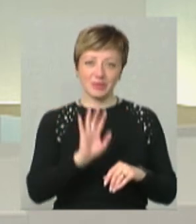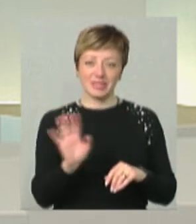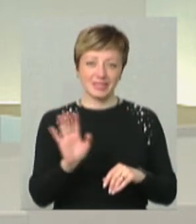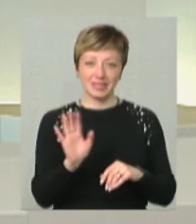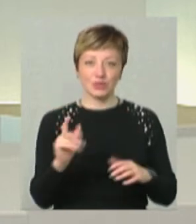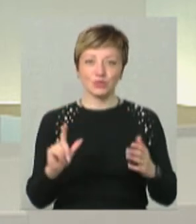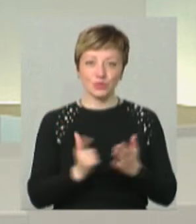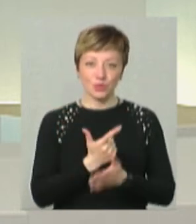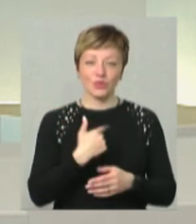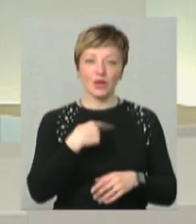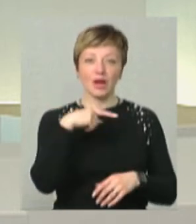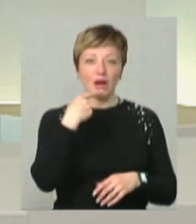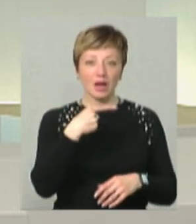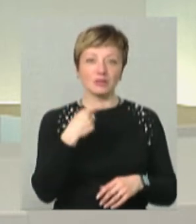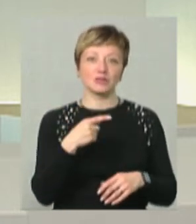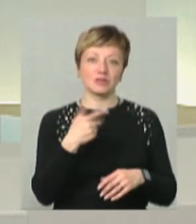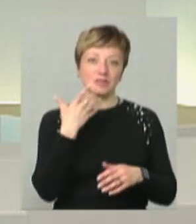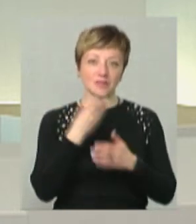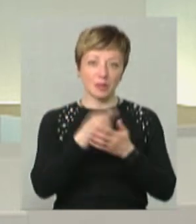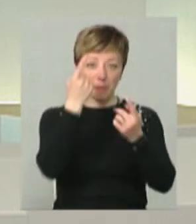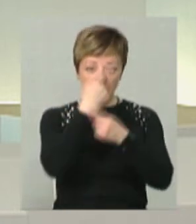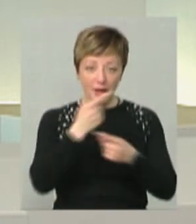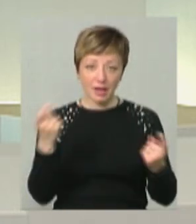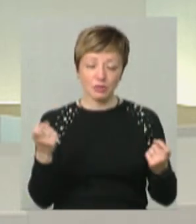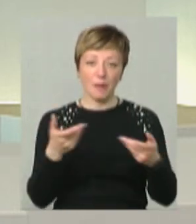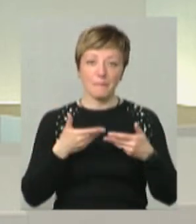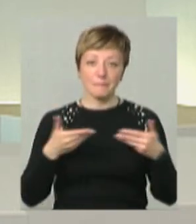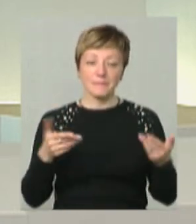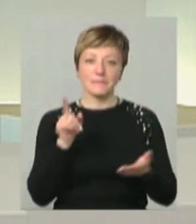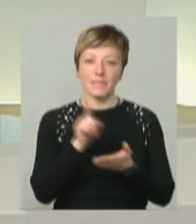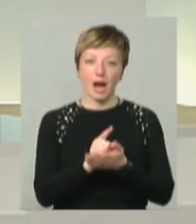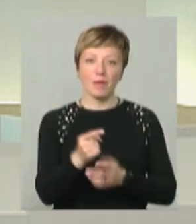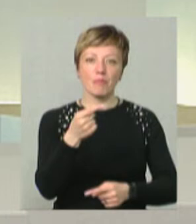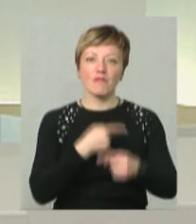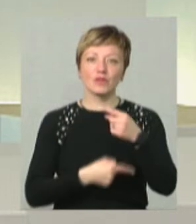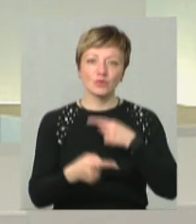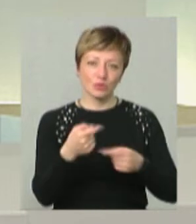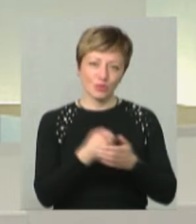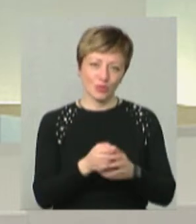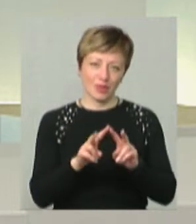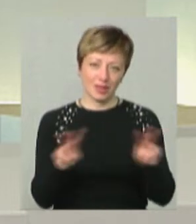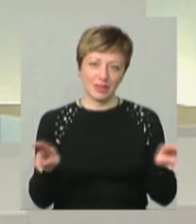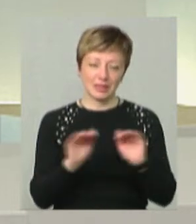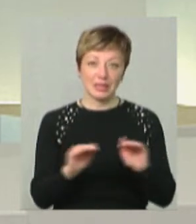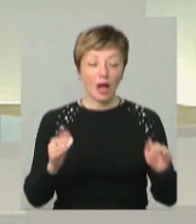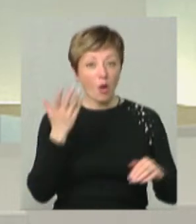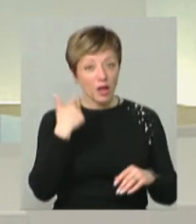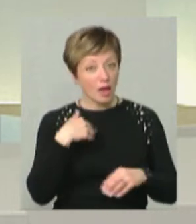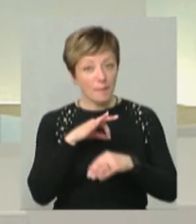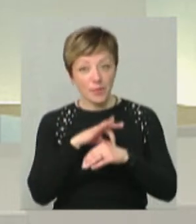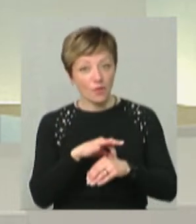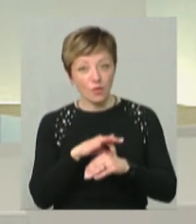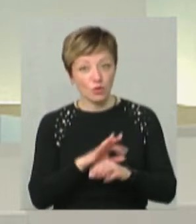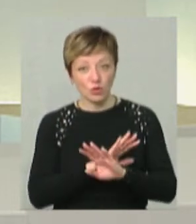знову я запевняю про свій такий меседж, що ми маємо повернутися до дітей. Але коли я провожу, це не